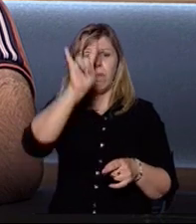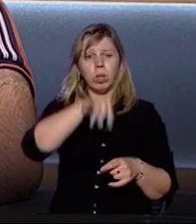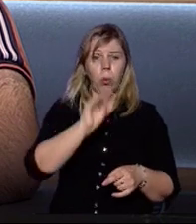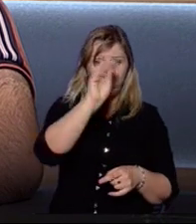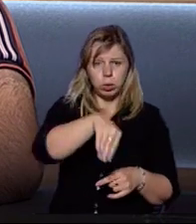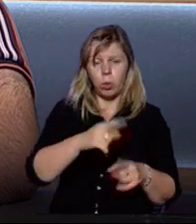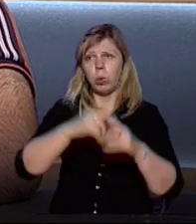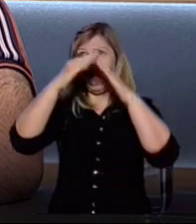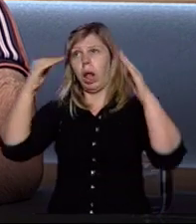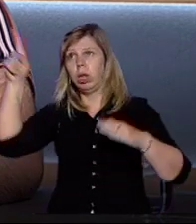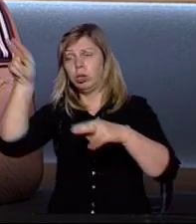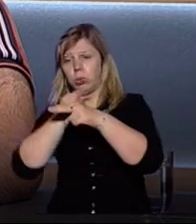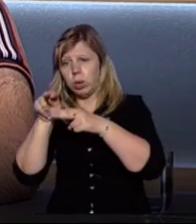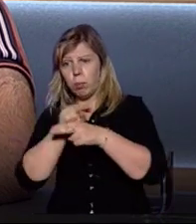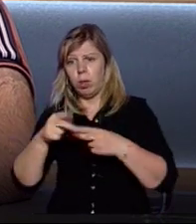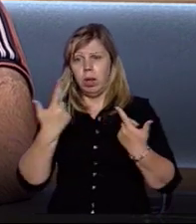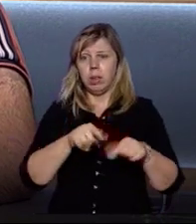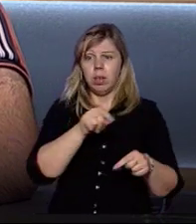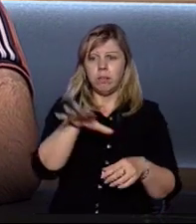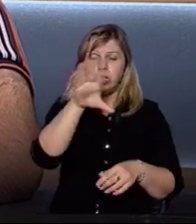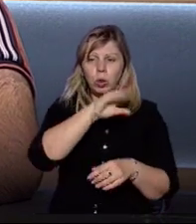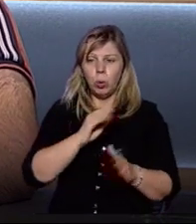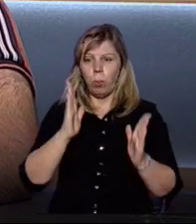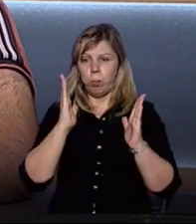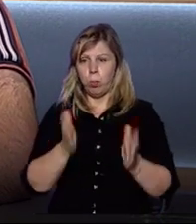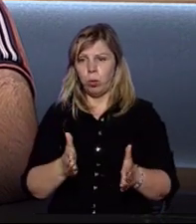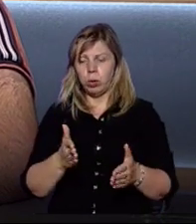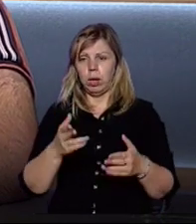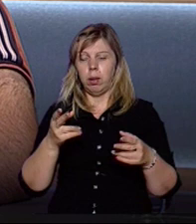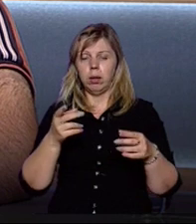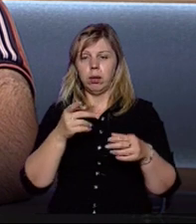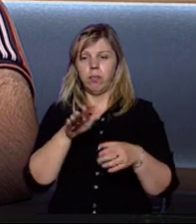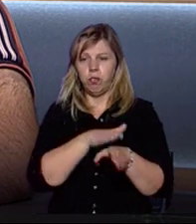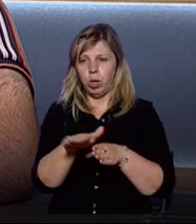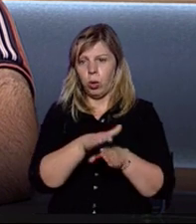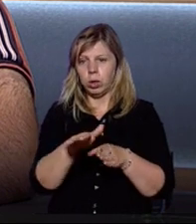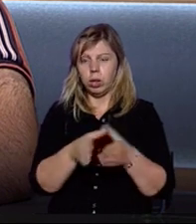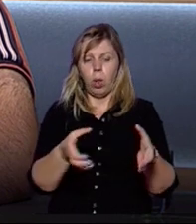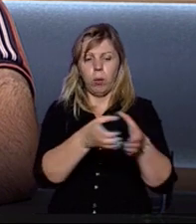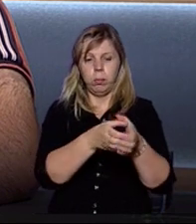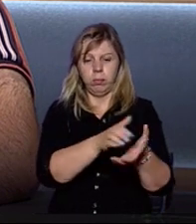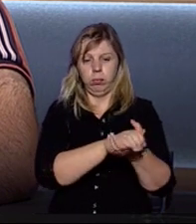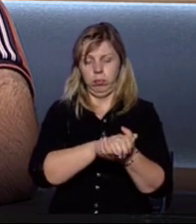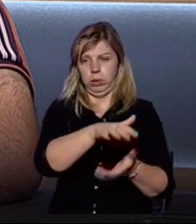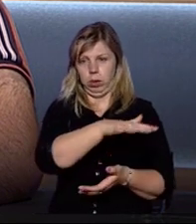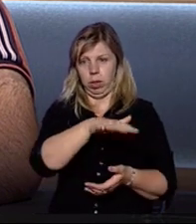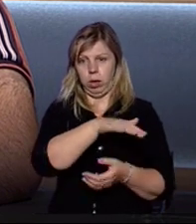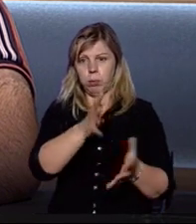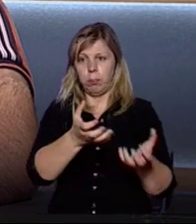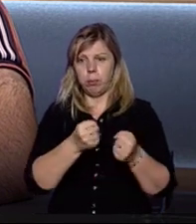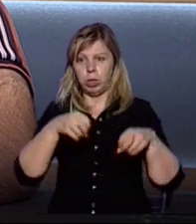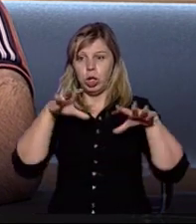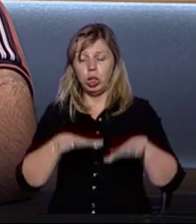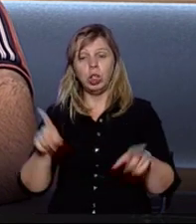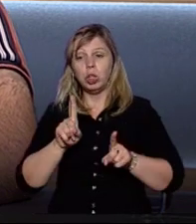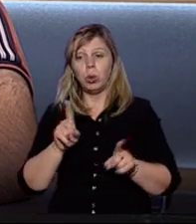полатати кришу, де зробити ці встречи. Це все буде безпосередньо виконувати об'єднану територіальну громаду і приймати рішення,